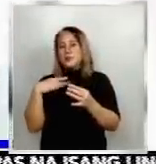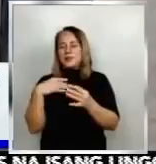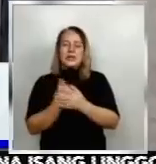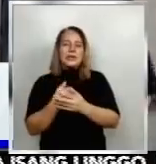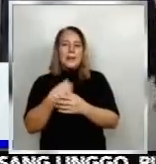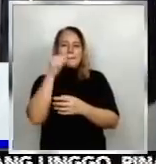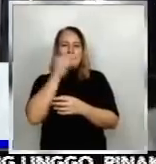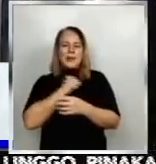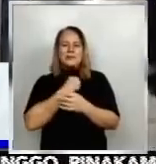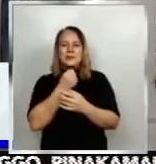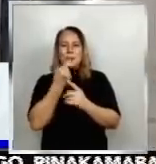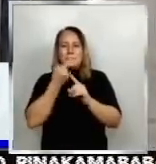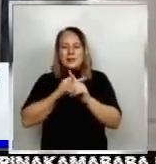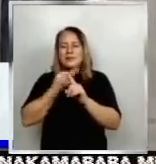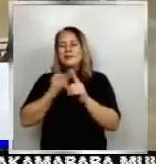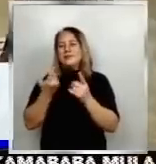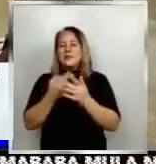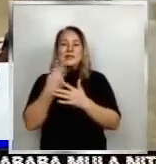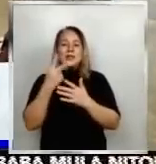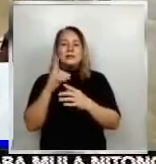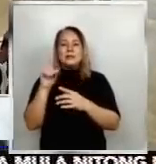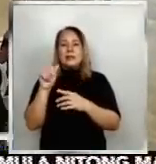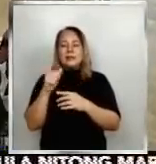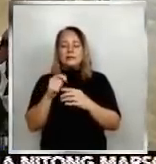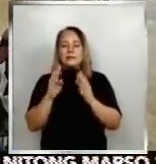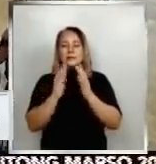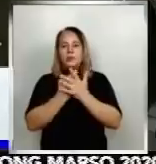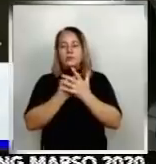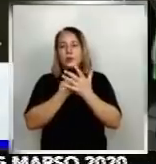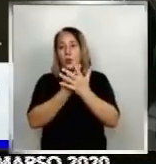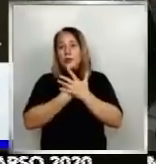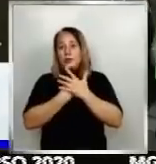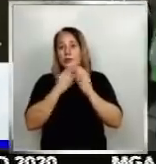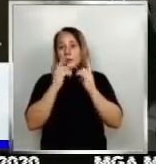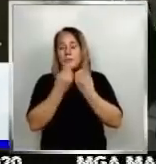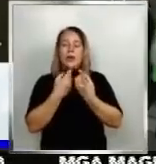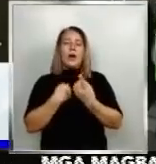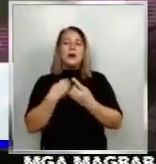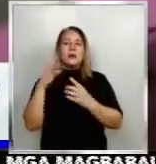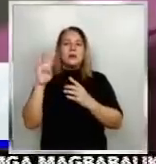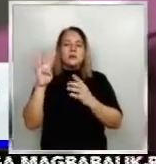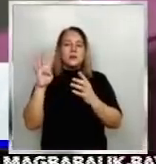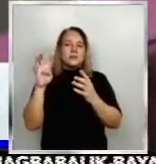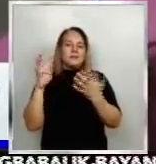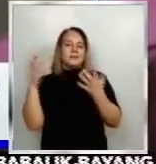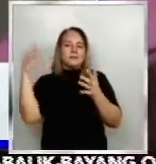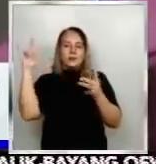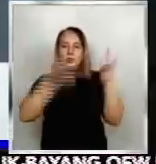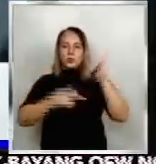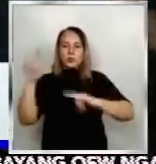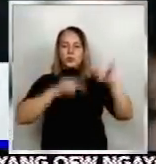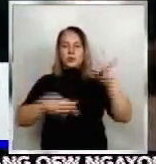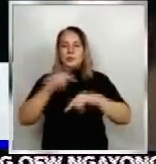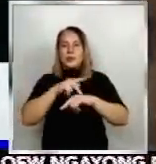buwan eh. Sa datos ng Bureau of Quarantine, 4,500 ang mga returning overseas Filipinos na umuwi sa Pilipinas kada araw.